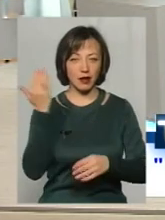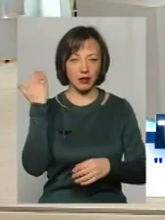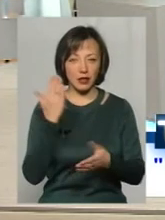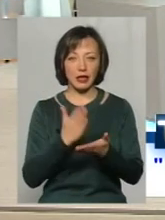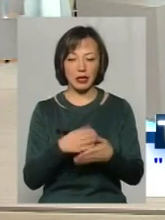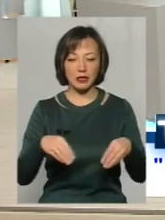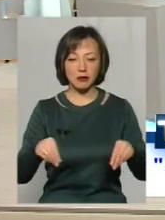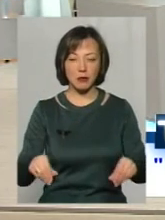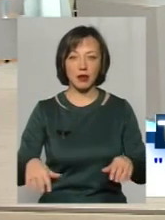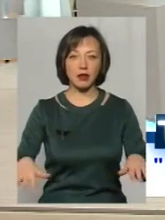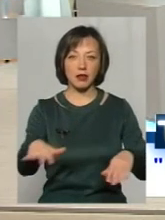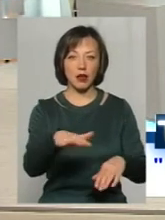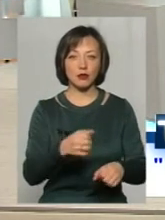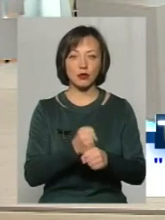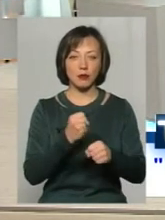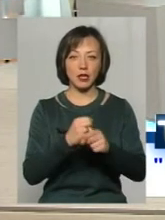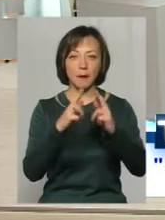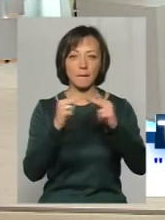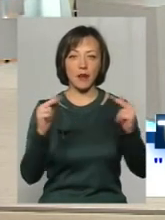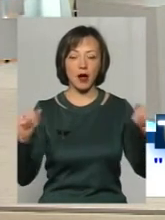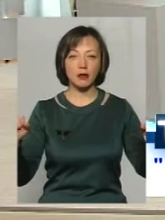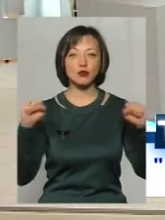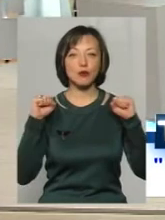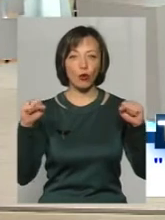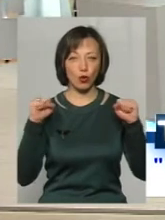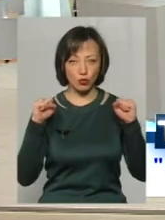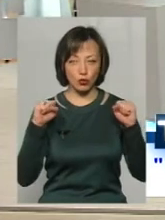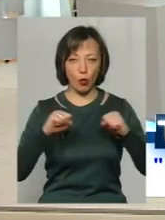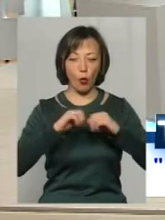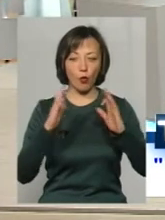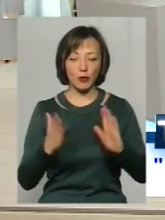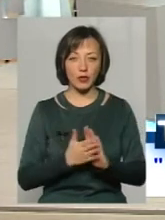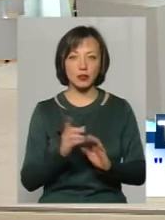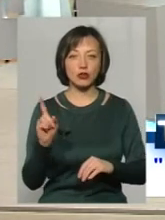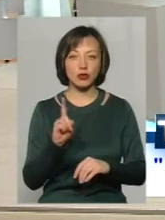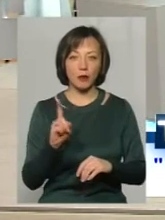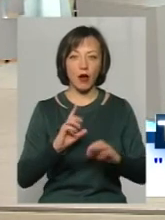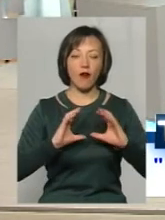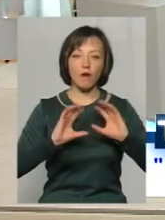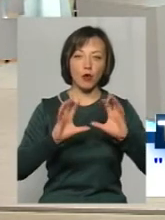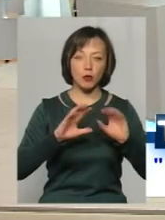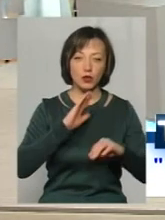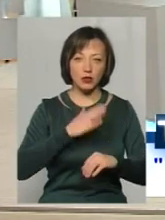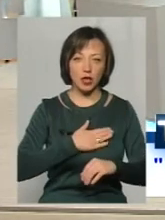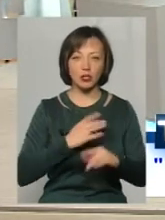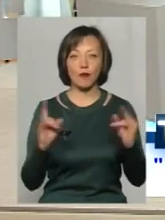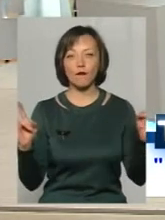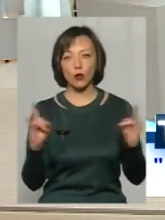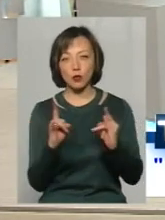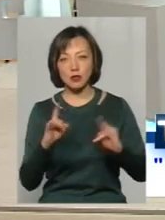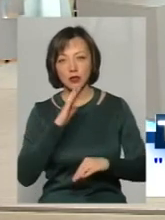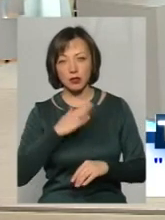також земельна ділянка, зробити палат спорту комплексний, для того, щоб і волейболісти наші, і футзалісти